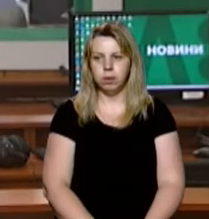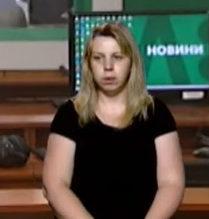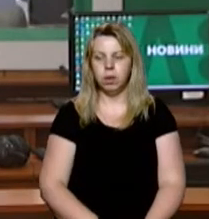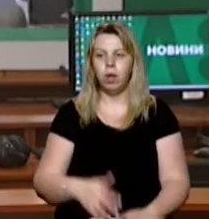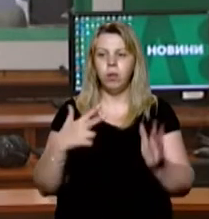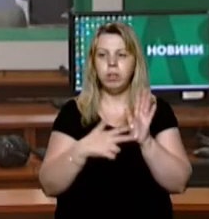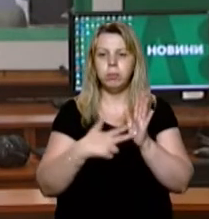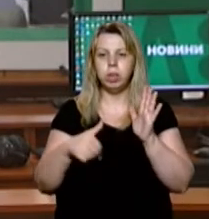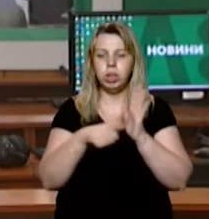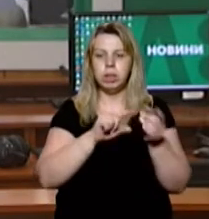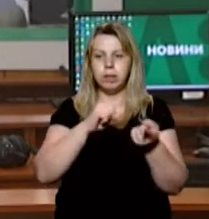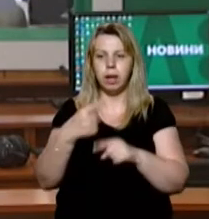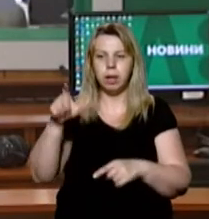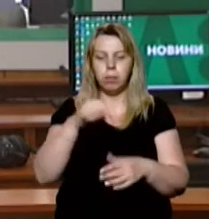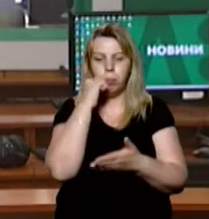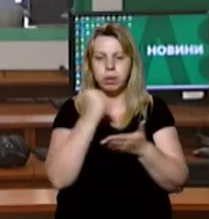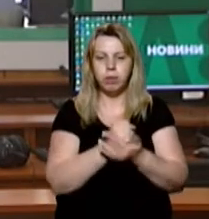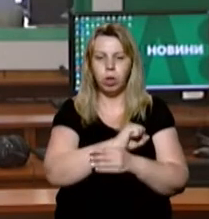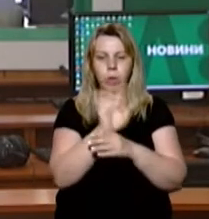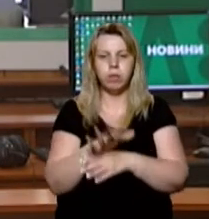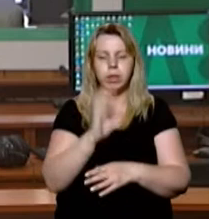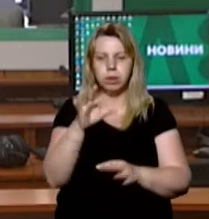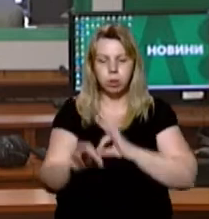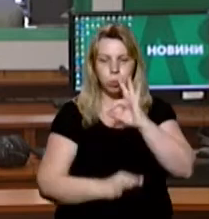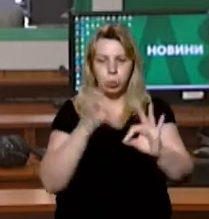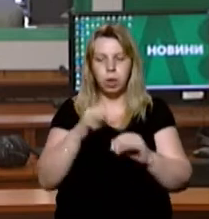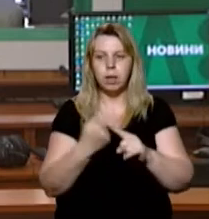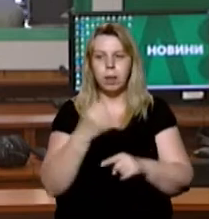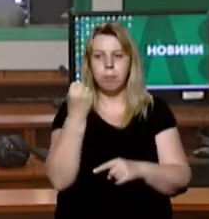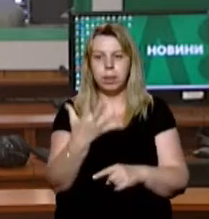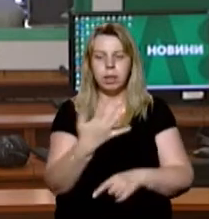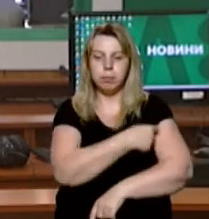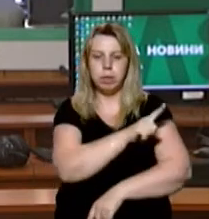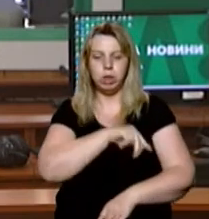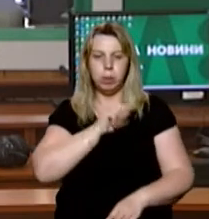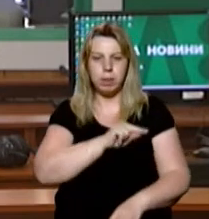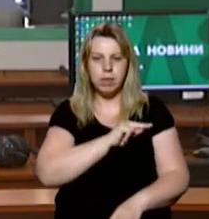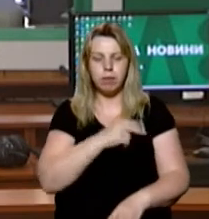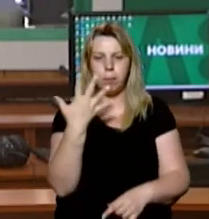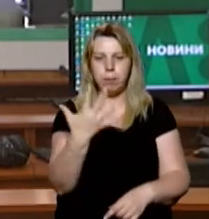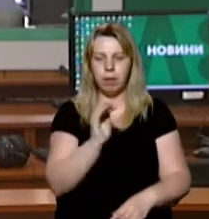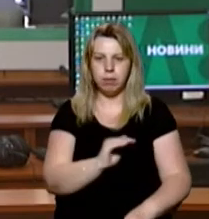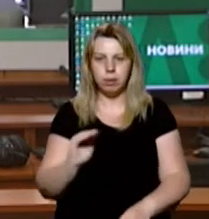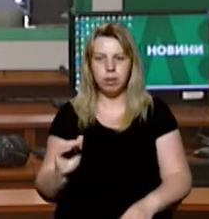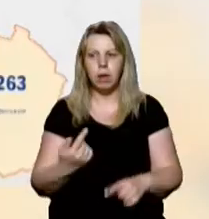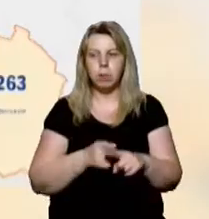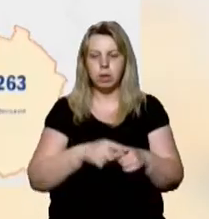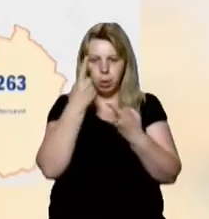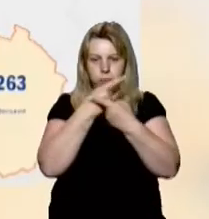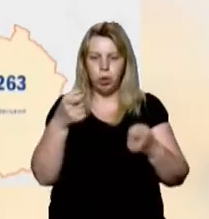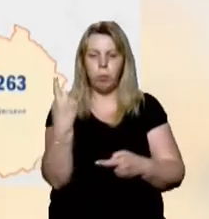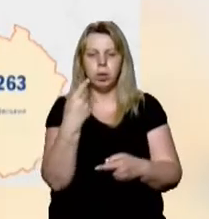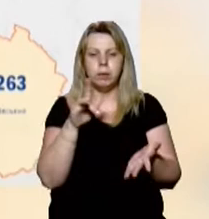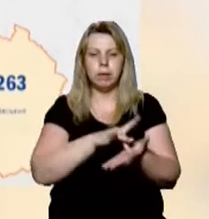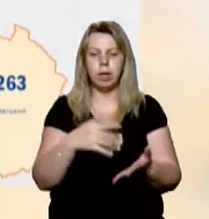У 86 закарпатців підтверджено коронавірус за минулу добу. З них 15 – медичні працівники, п'ятеро – діти. Про це повідомили в